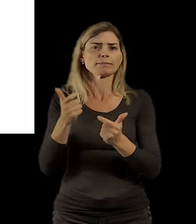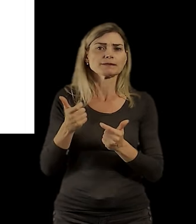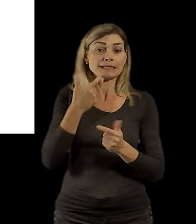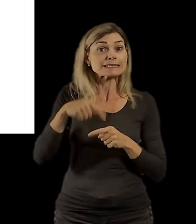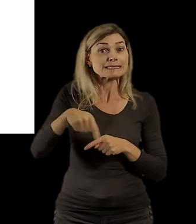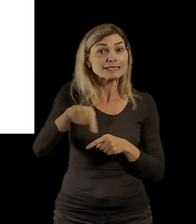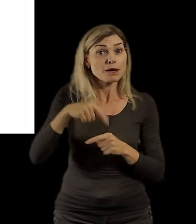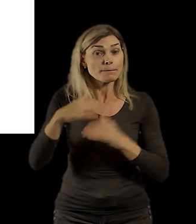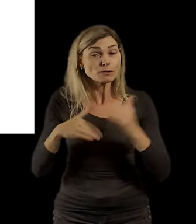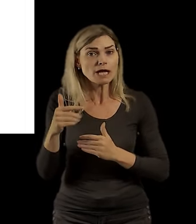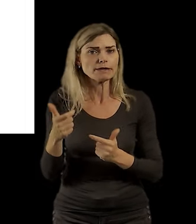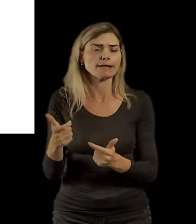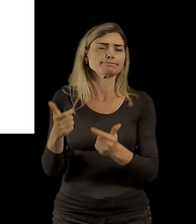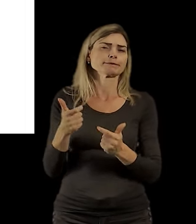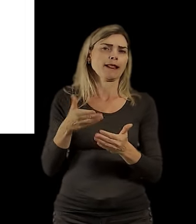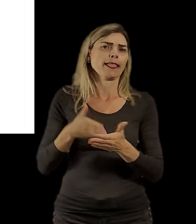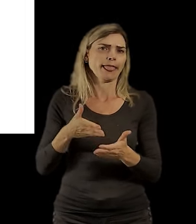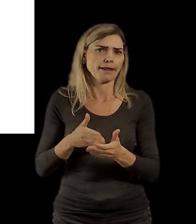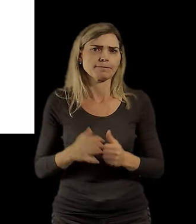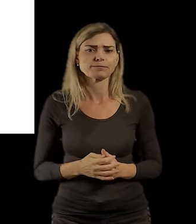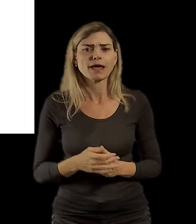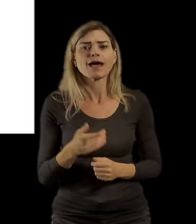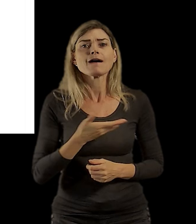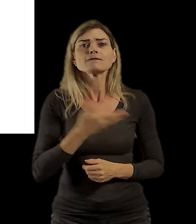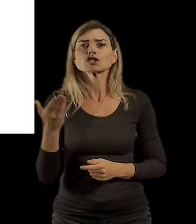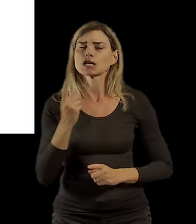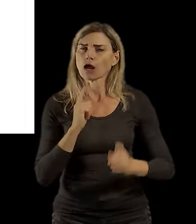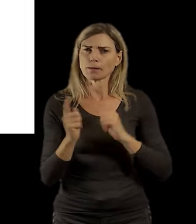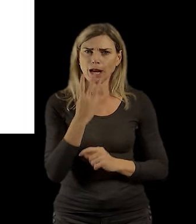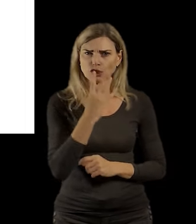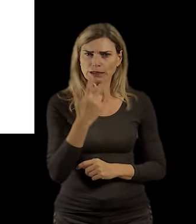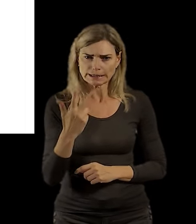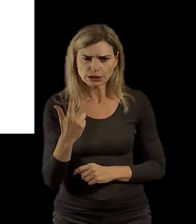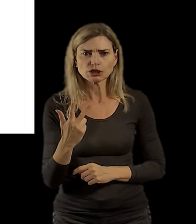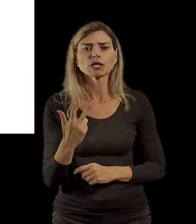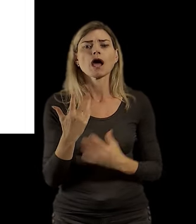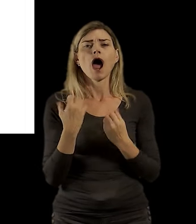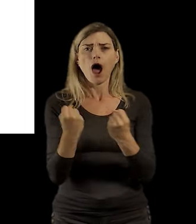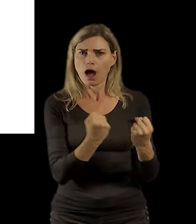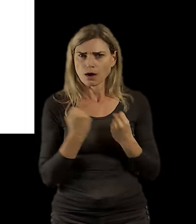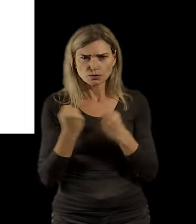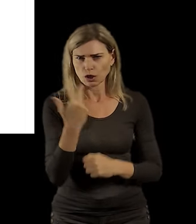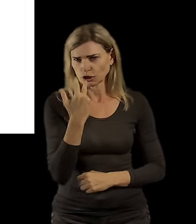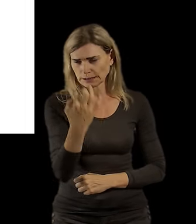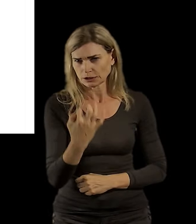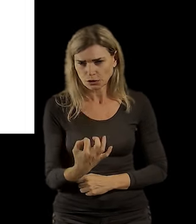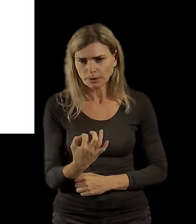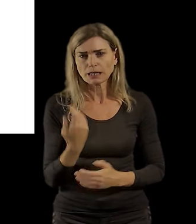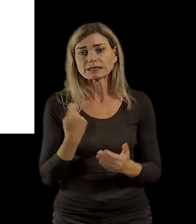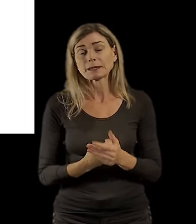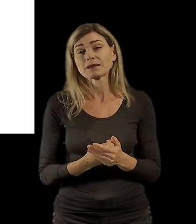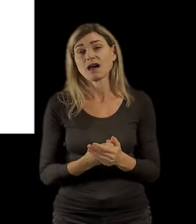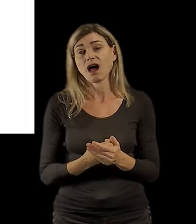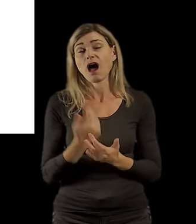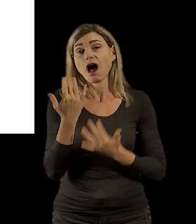uvidíme. Veřejná doprava 43%, auto doprava 33%, to znamená v našem